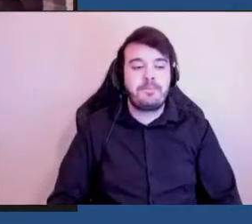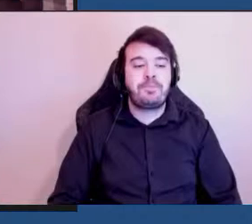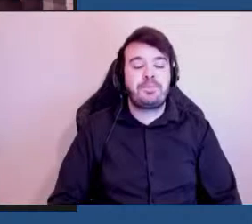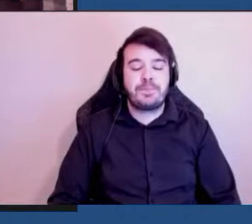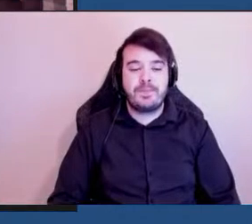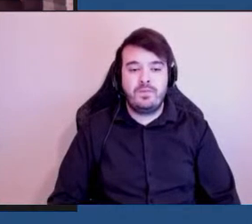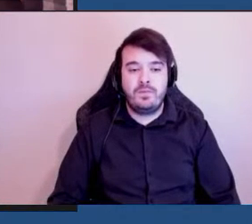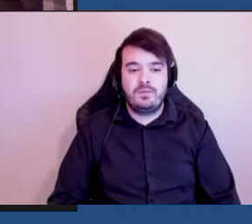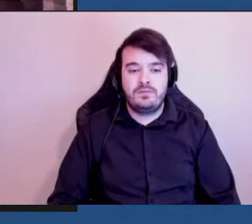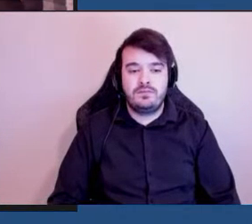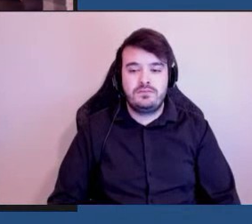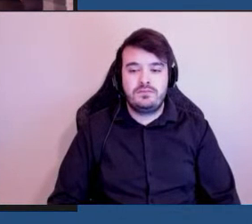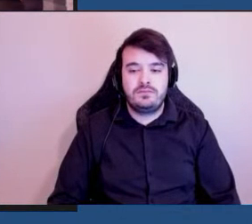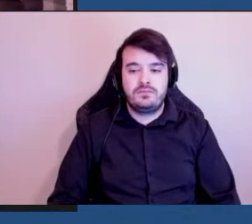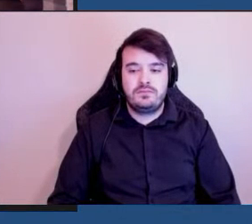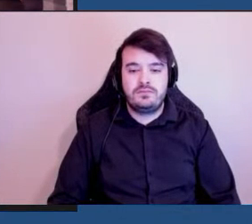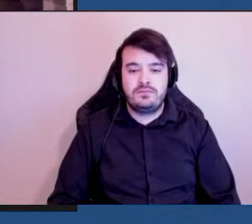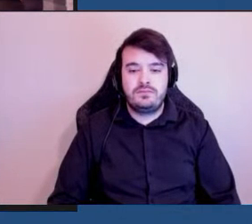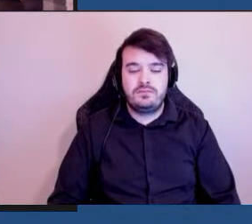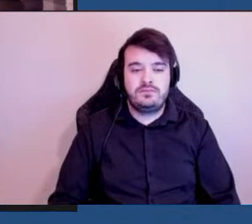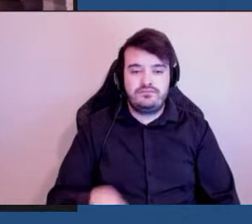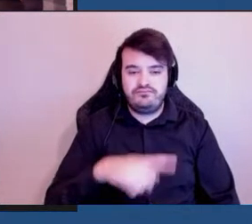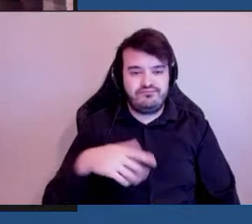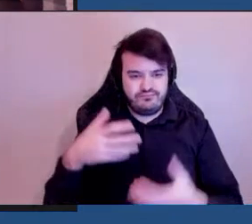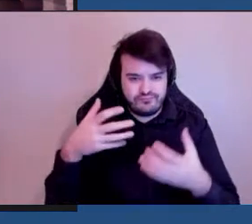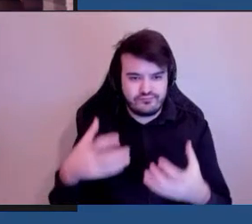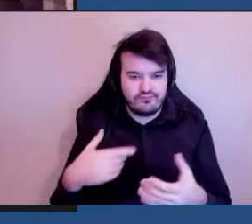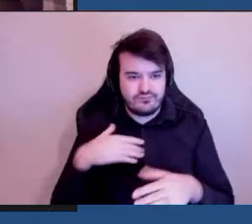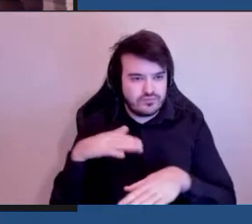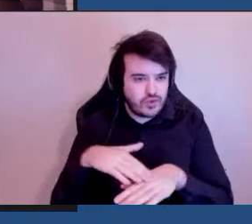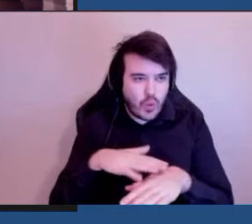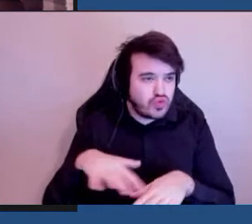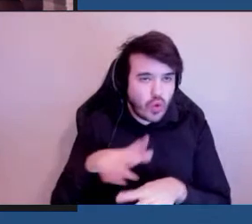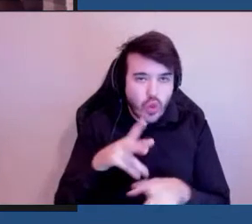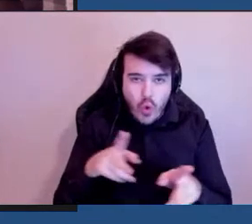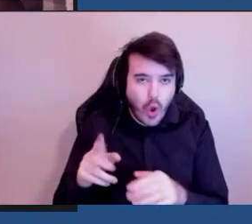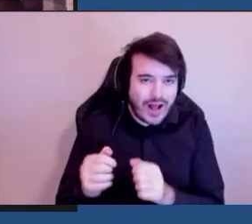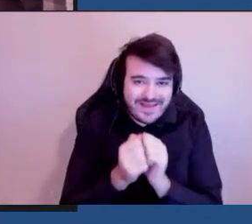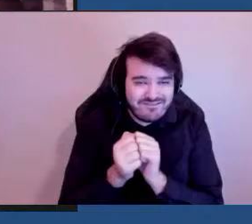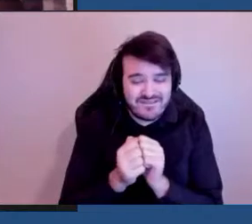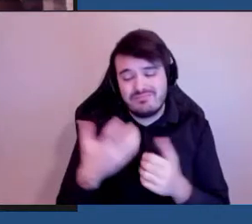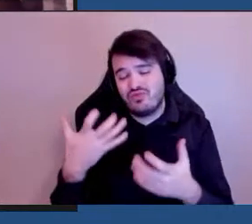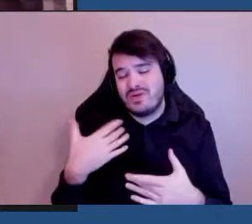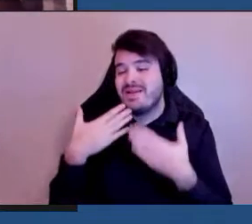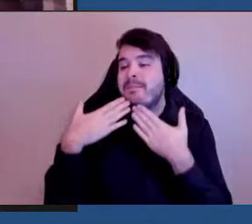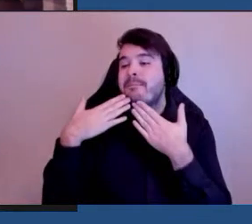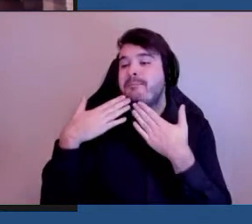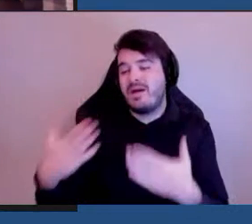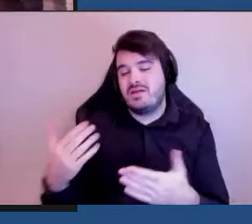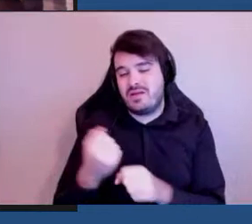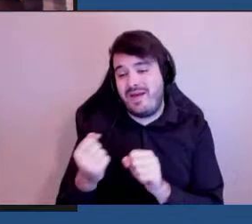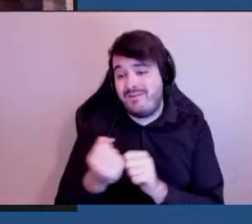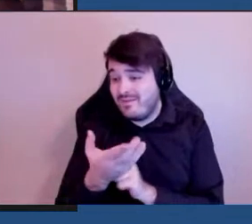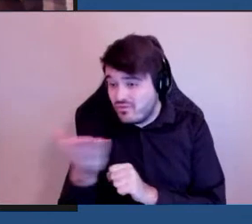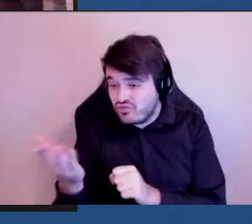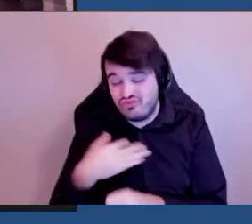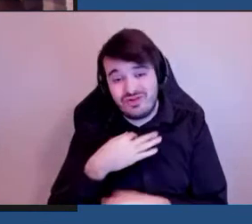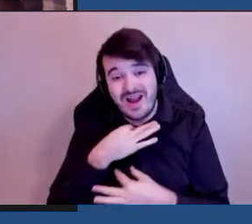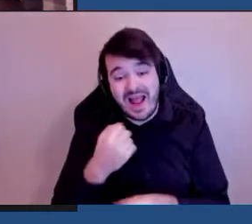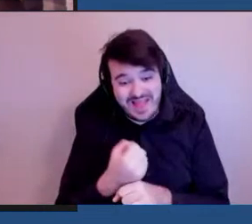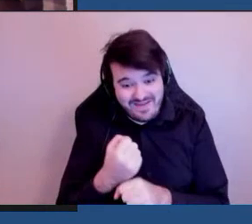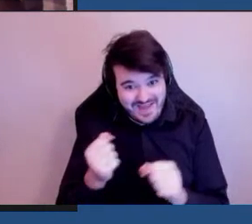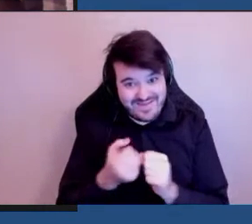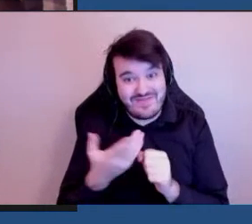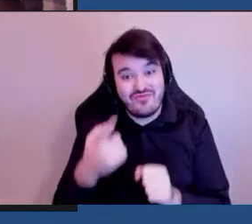voulons, nous oeuvrons à consulter avec la collectivité. Merci d'avoir travaillé avec nous. J'ai très hâte de travailler avec vous au